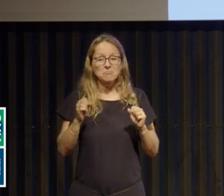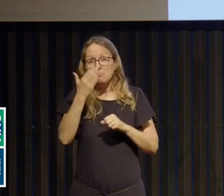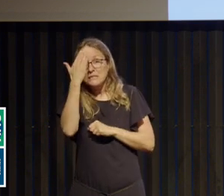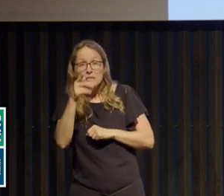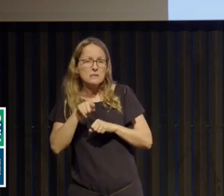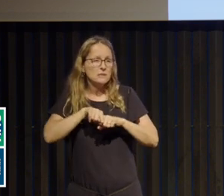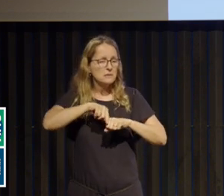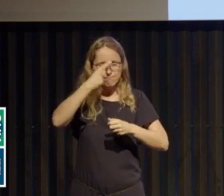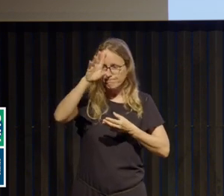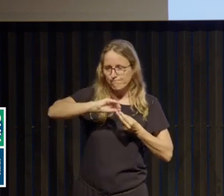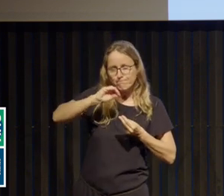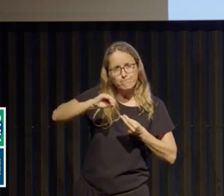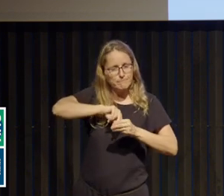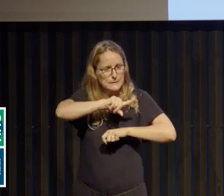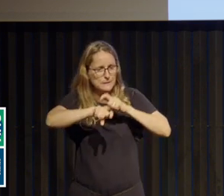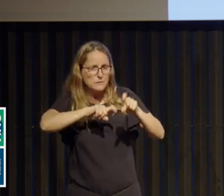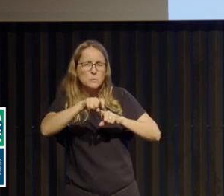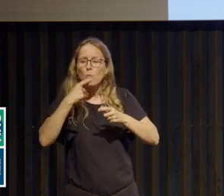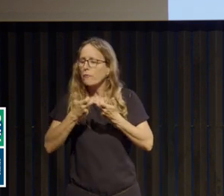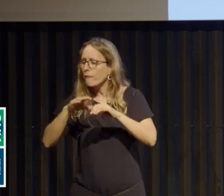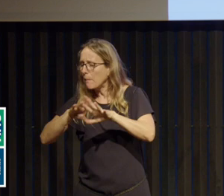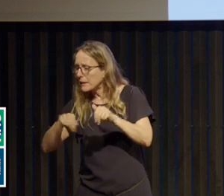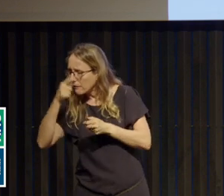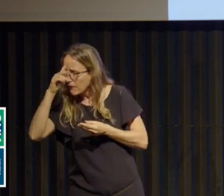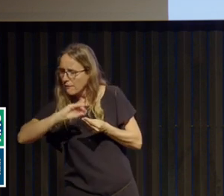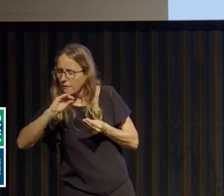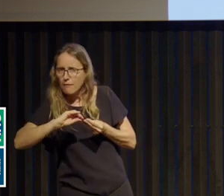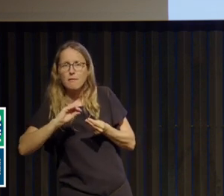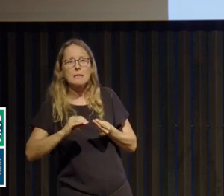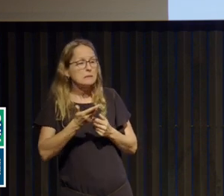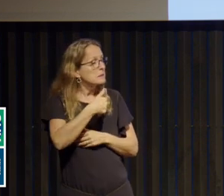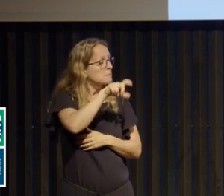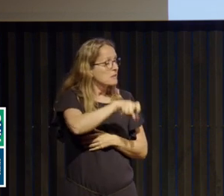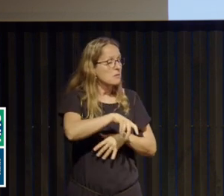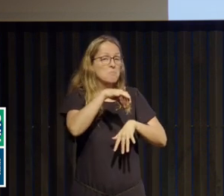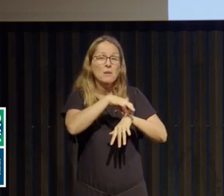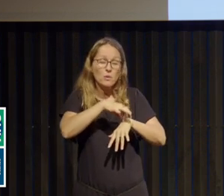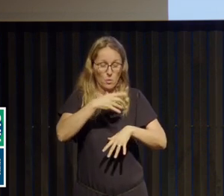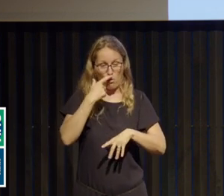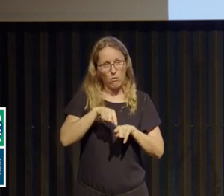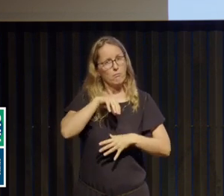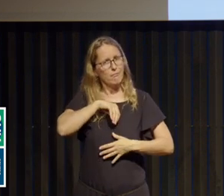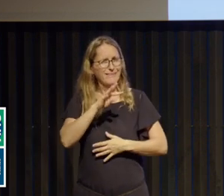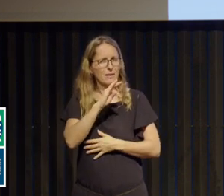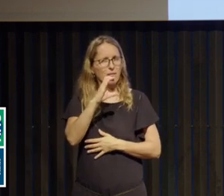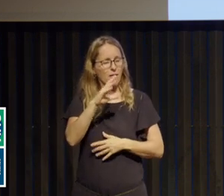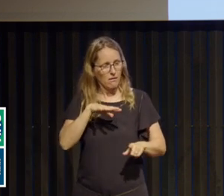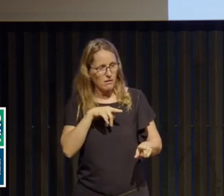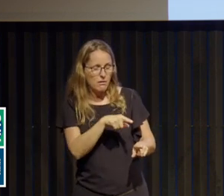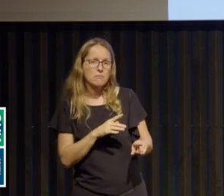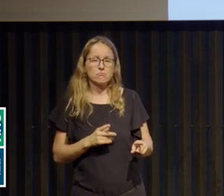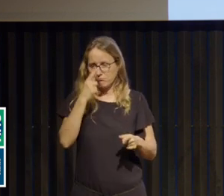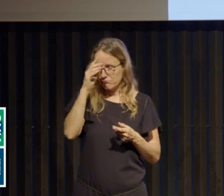questions qui se posent pour les familles, pour les patients qui souffrent de TCA et vous avez aussi